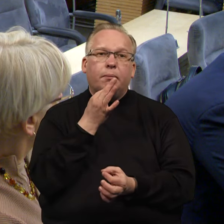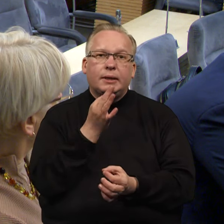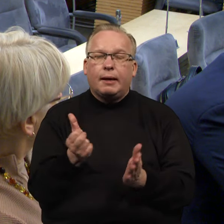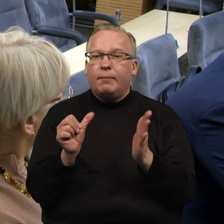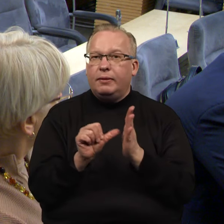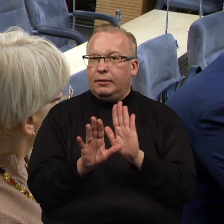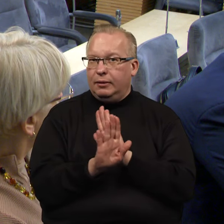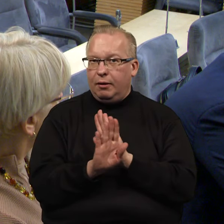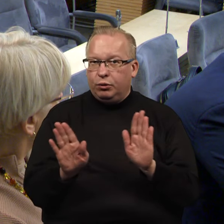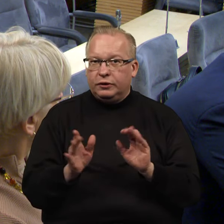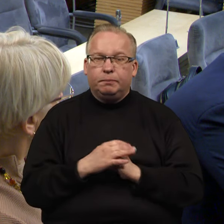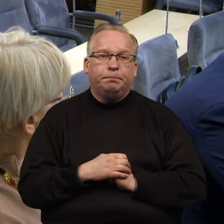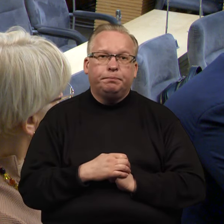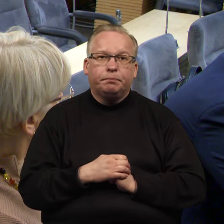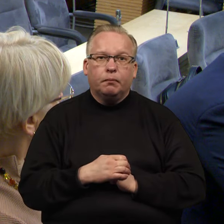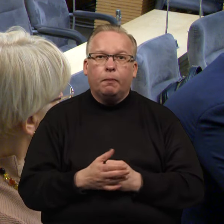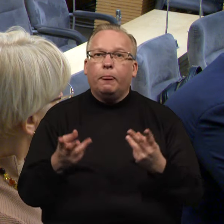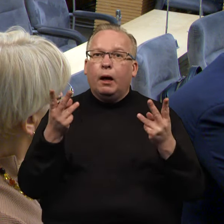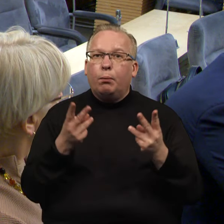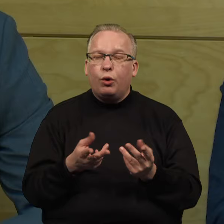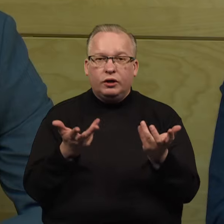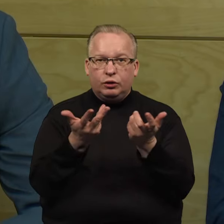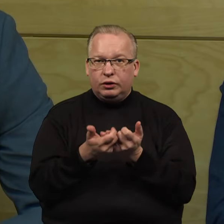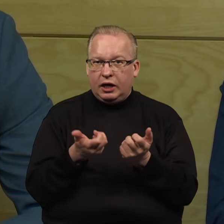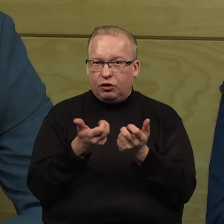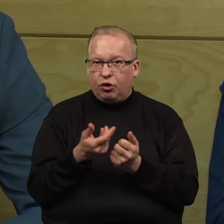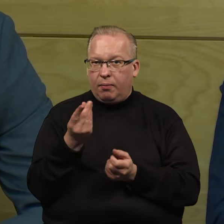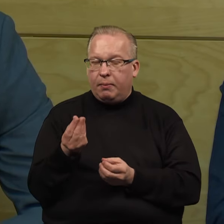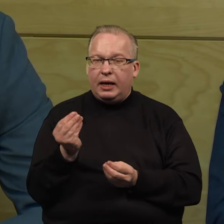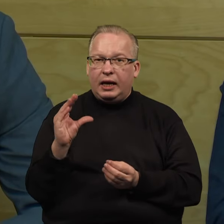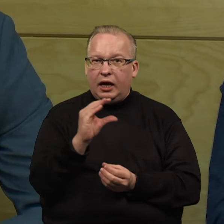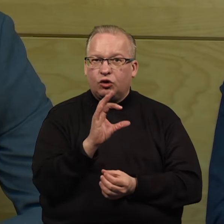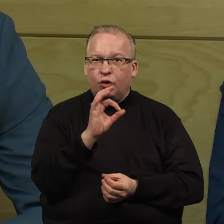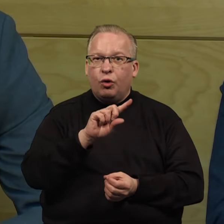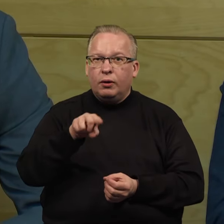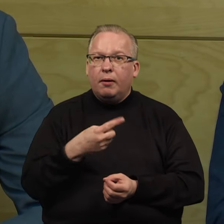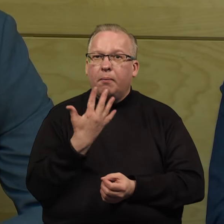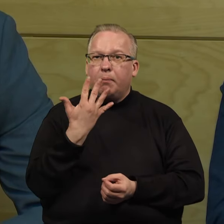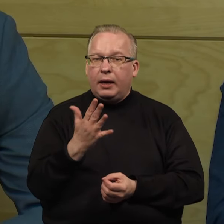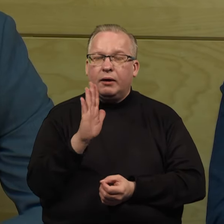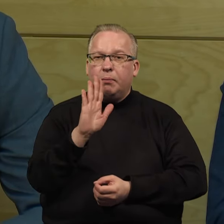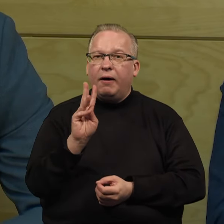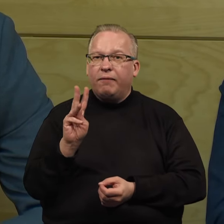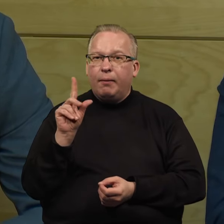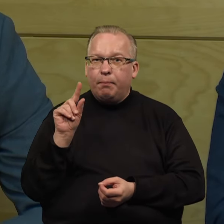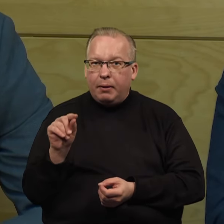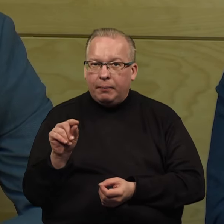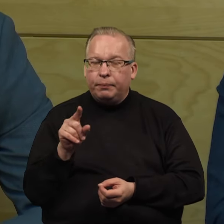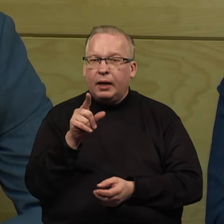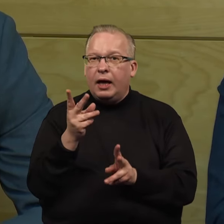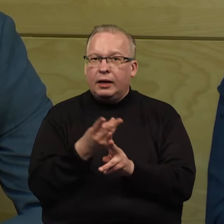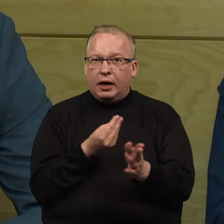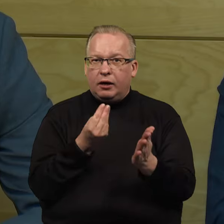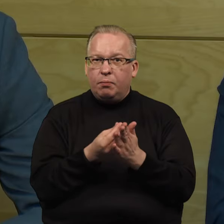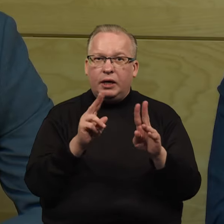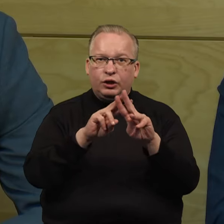nedalyvausianti. Kaip poreikia skaičiuojamas tų lėšų 0,5 procentų BVP, tai trys pagrindiniai dalykai sako, ką reikia finansuoti.